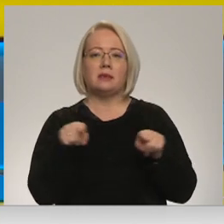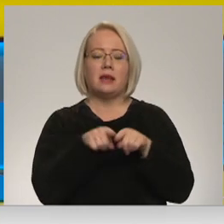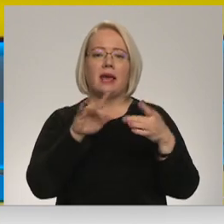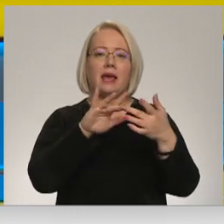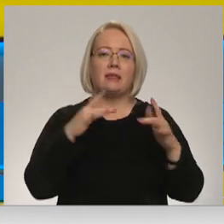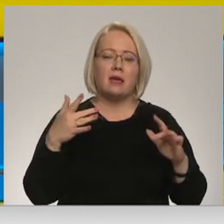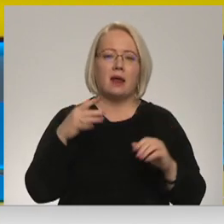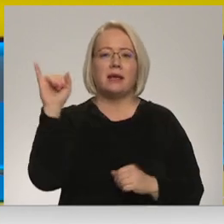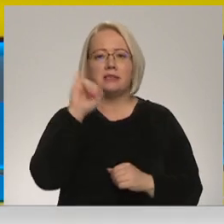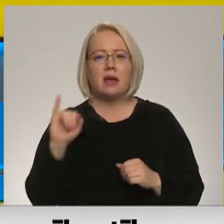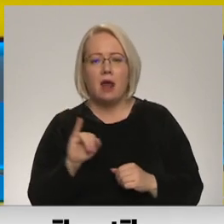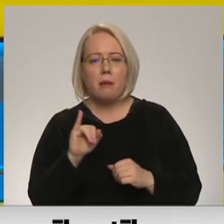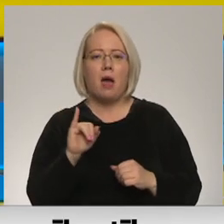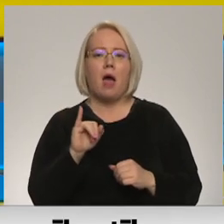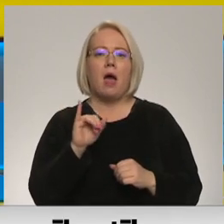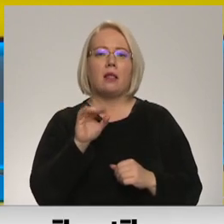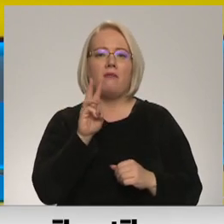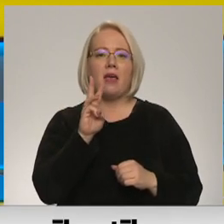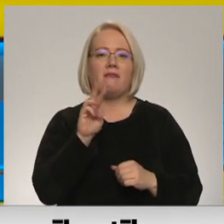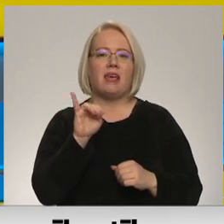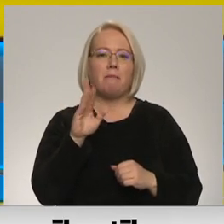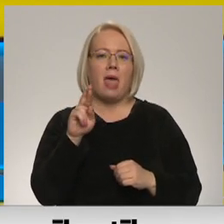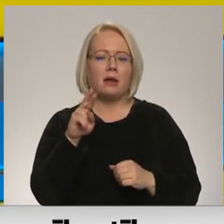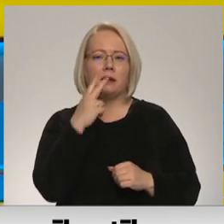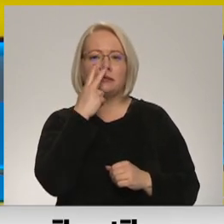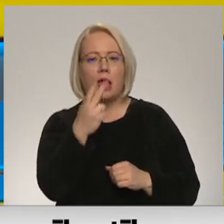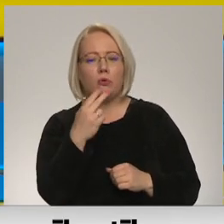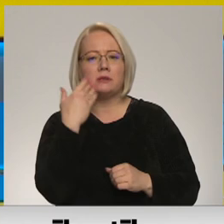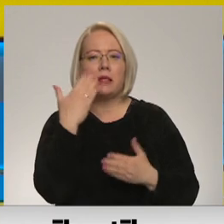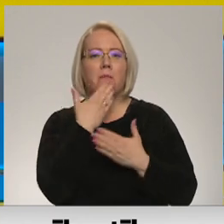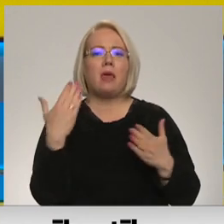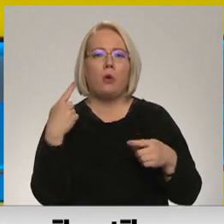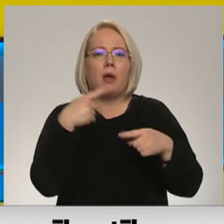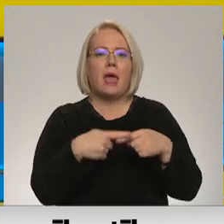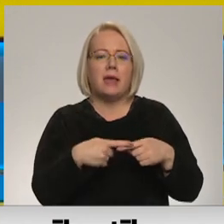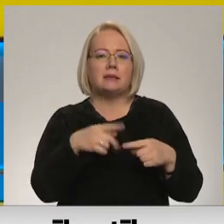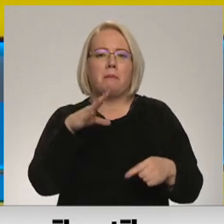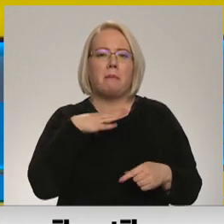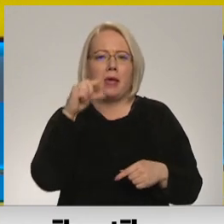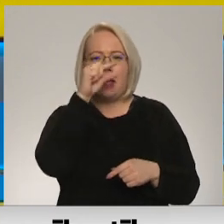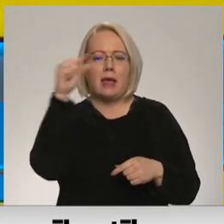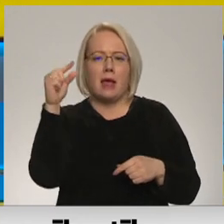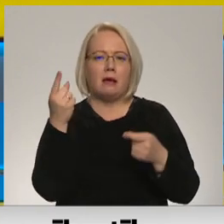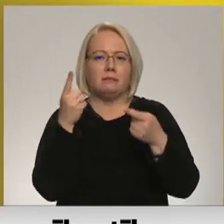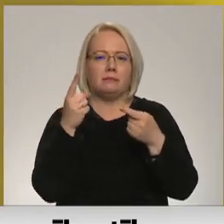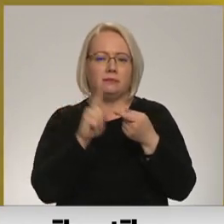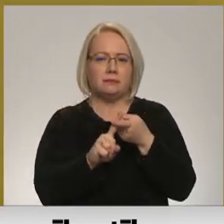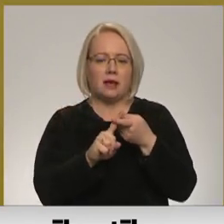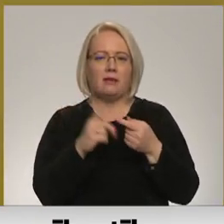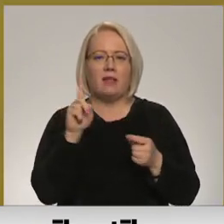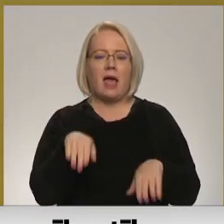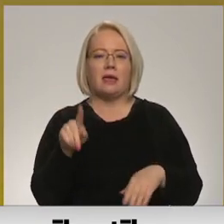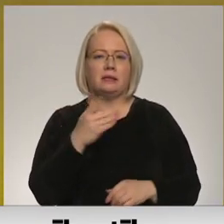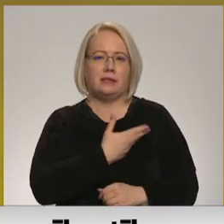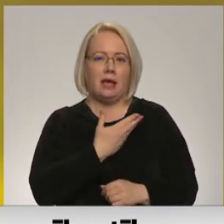tīklās kā Instagram vai Viberā paskatos, ka pēdējo reizi viņi ir bijuši online, lai es vienkārši zinu par to, ka viņi joprojām ir dzīvi. Vai viņiem ir